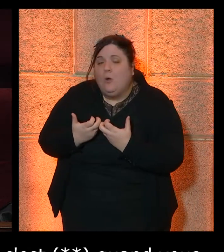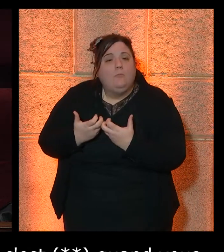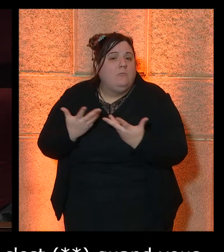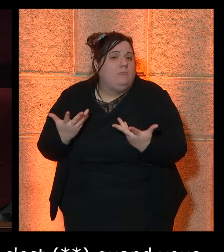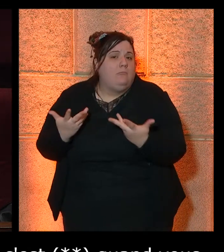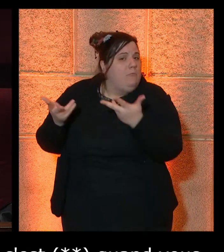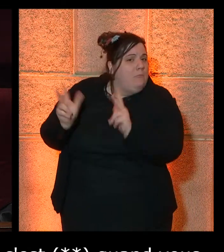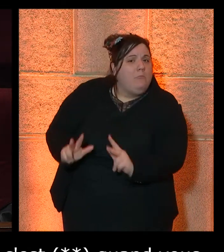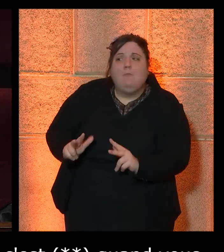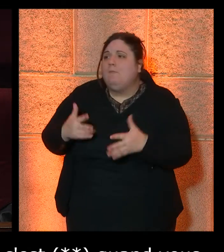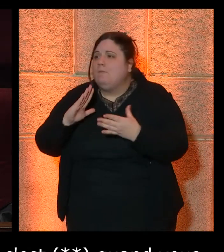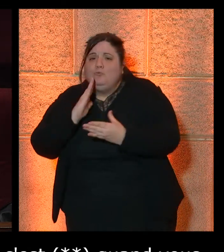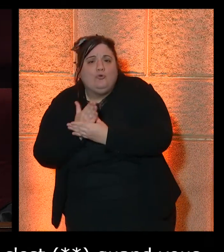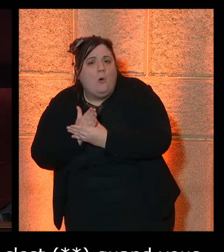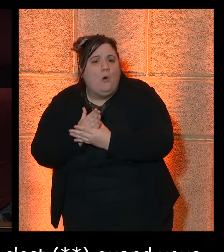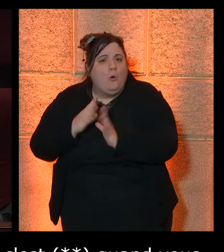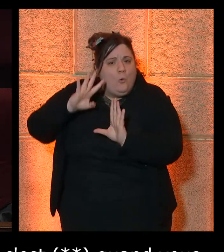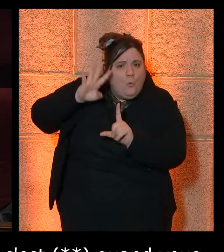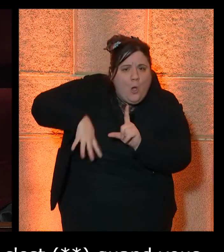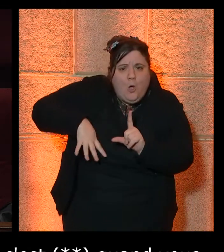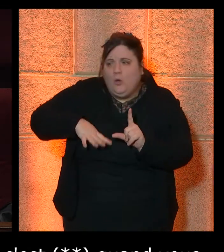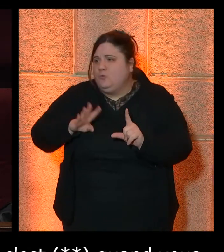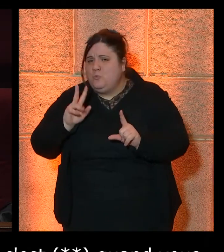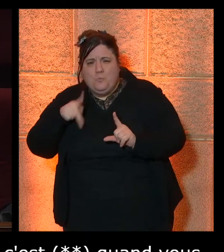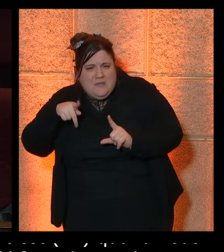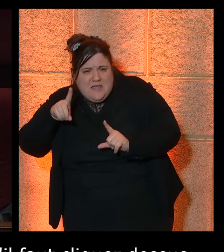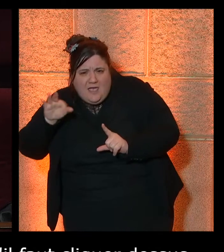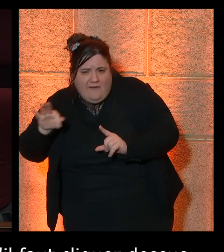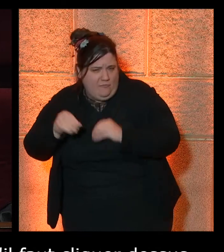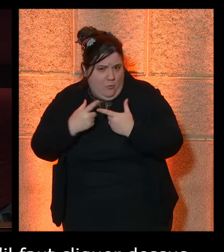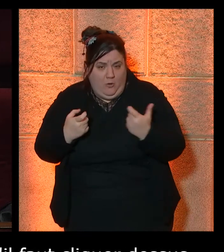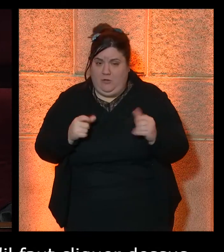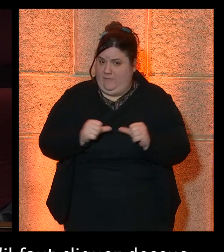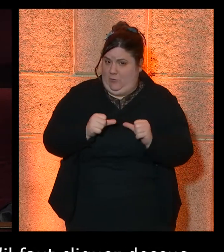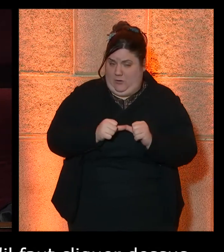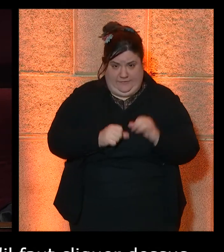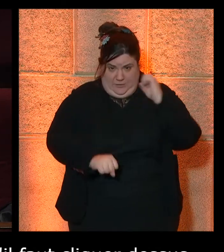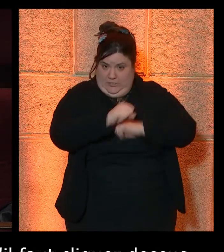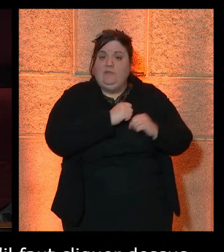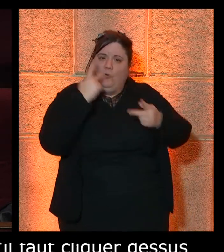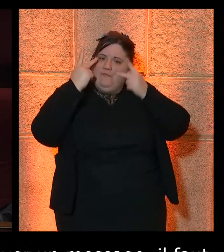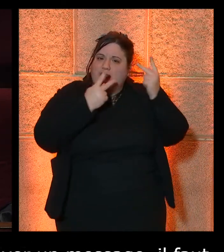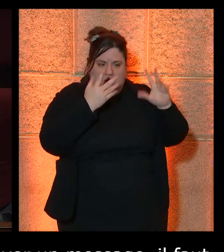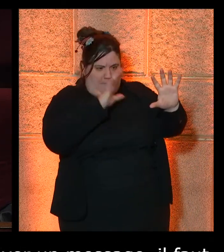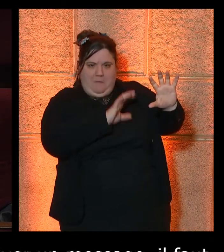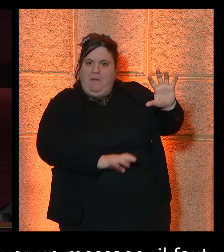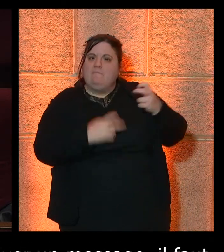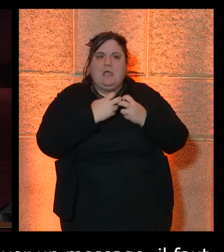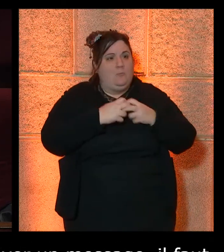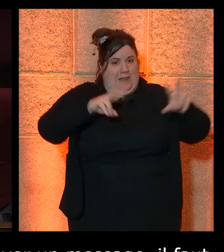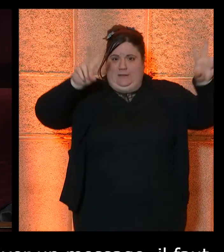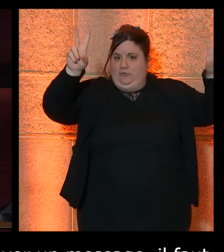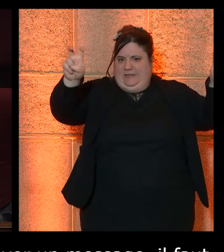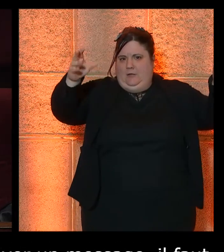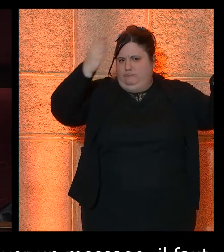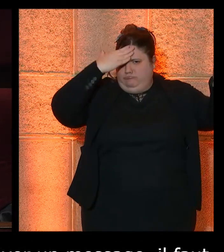qu'on produit, dans les PDF, etc. à structurer l'information visuellement, en se disant bon ben ça c'est vraiment le titre que je